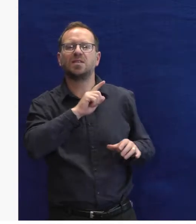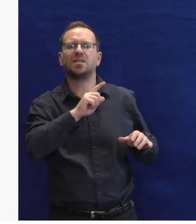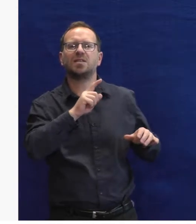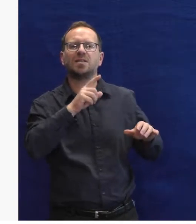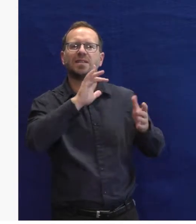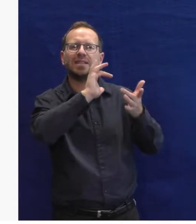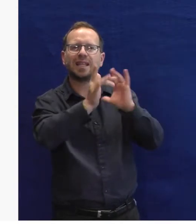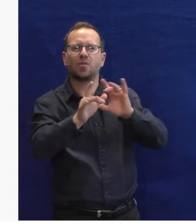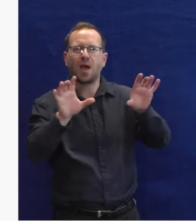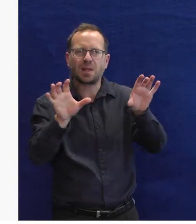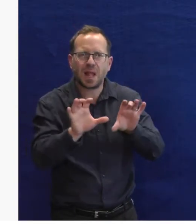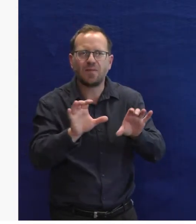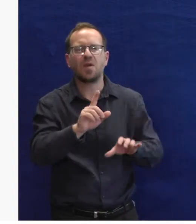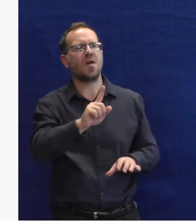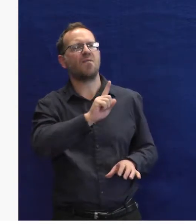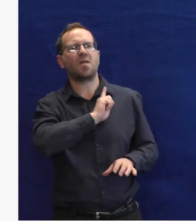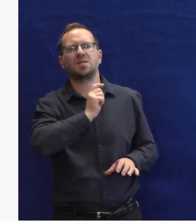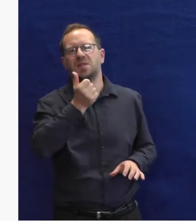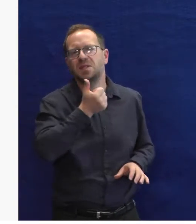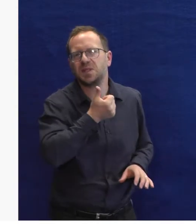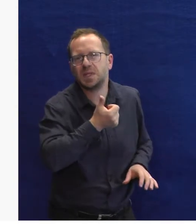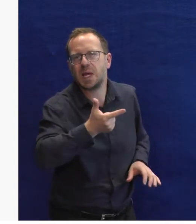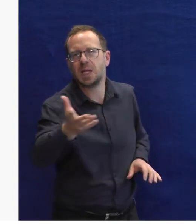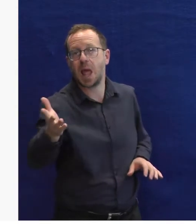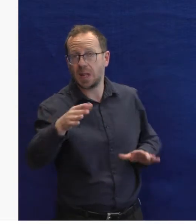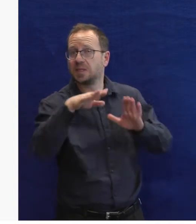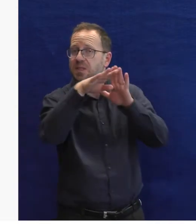vlastní televizi, dokonce i terestriální.